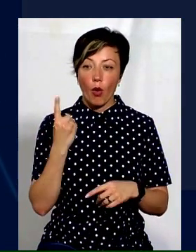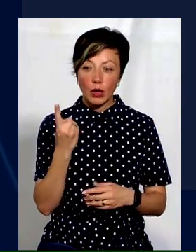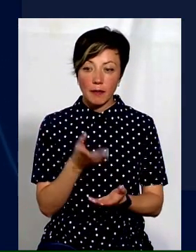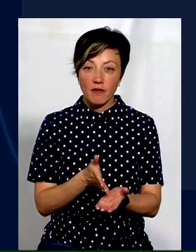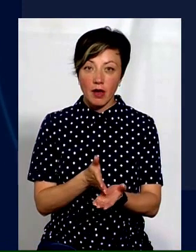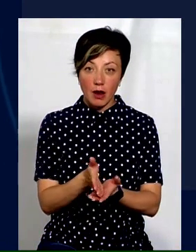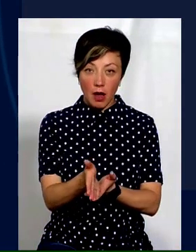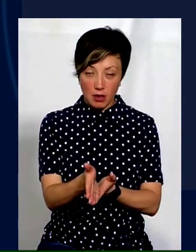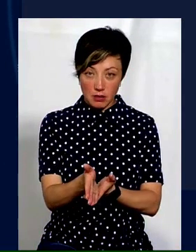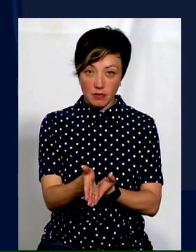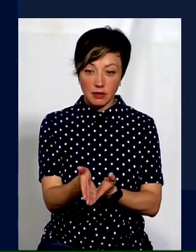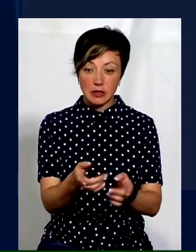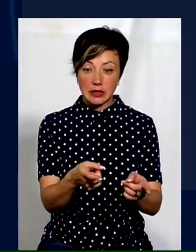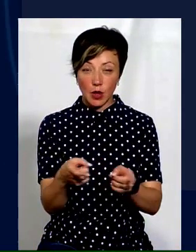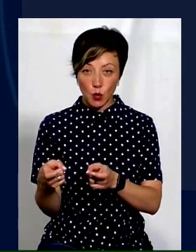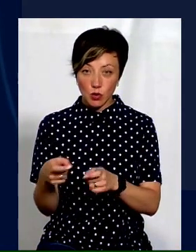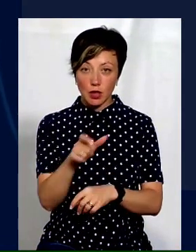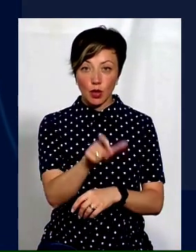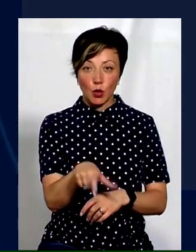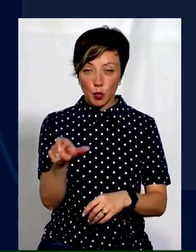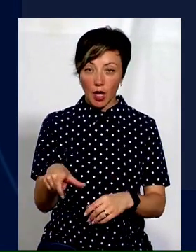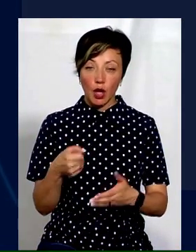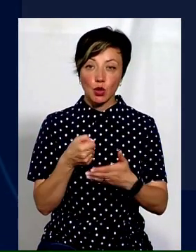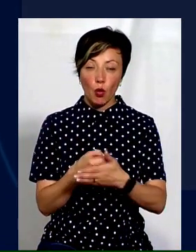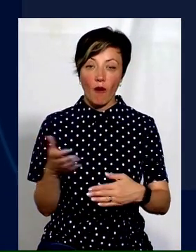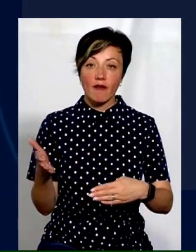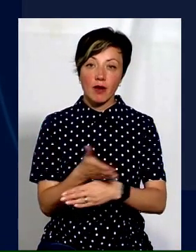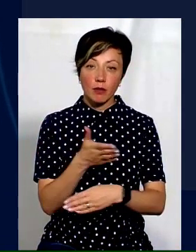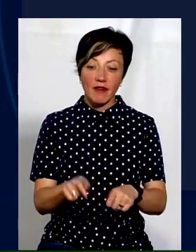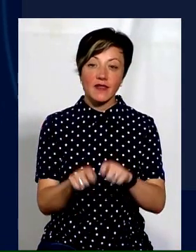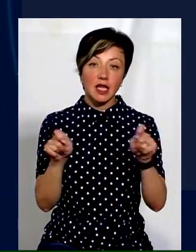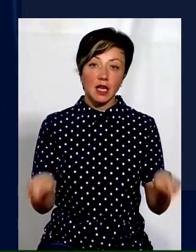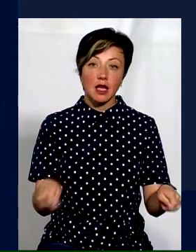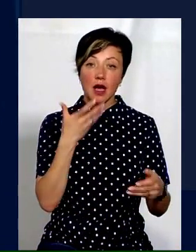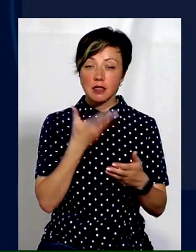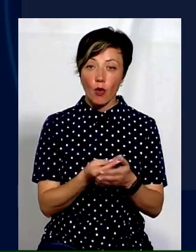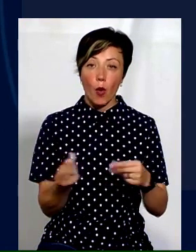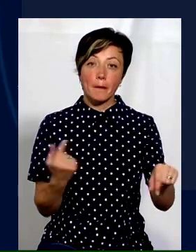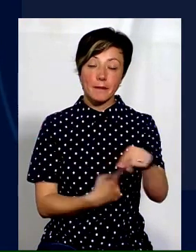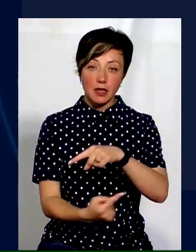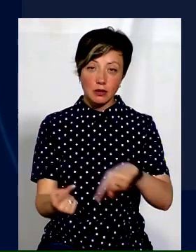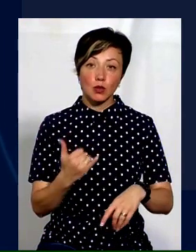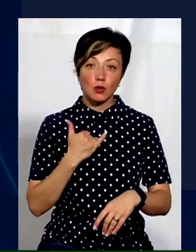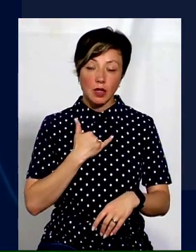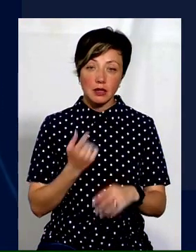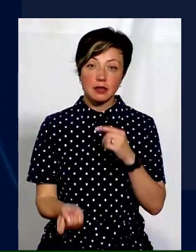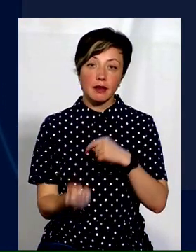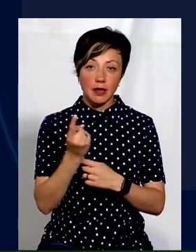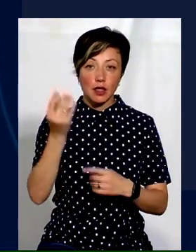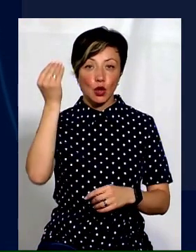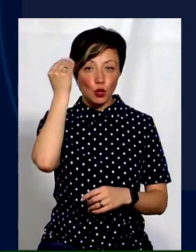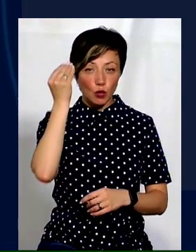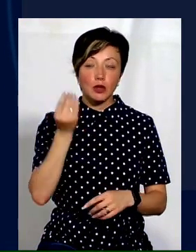напрямку залучення населення до виробництва, відкриття свого бізнесу, в нас з'явилася думка,